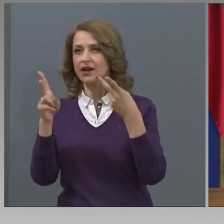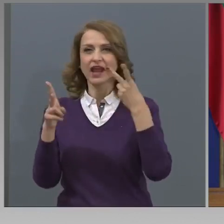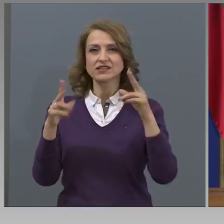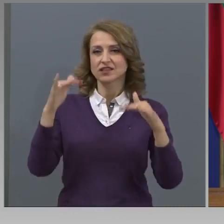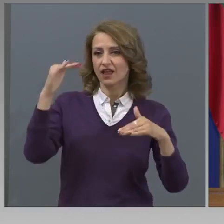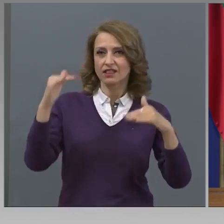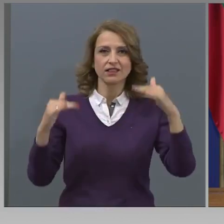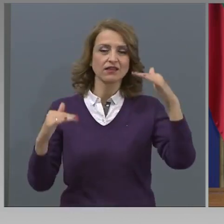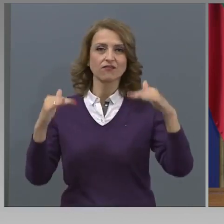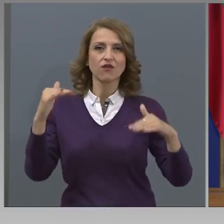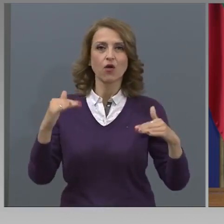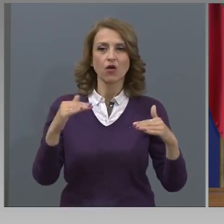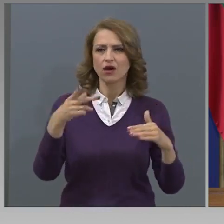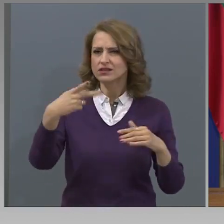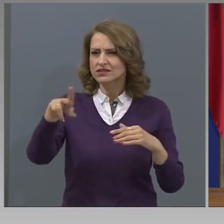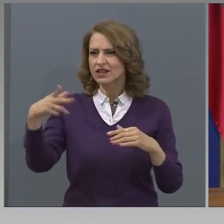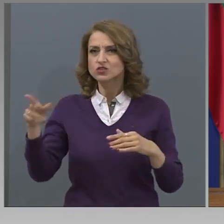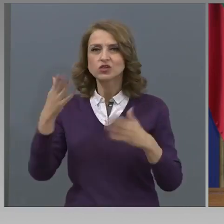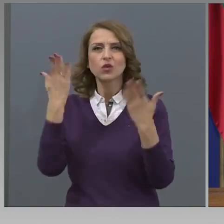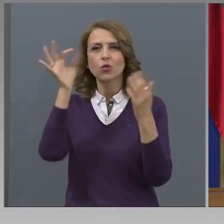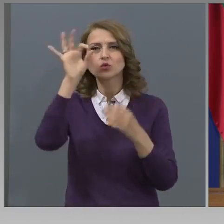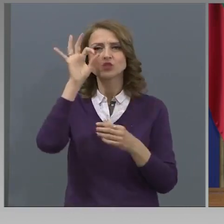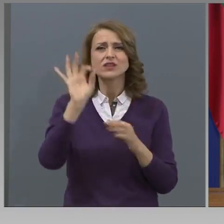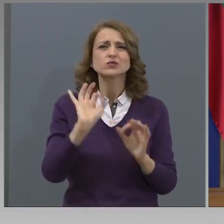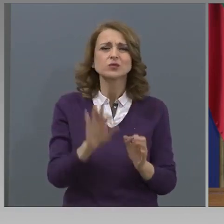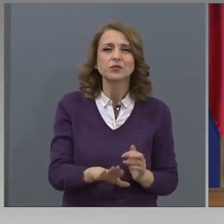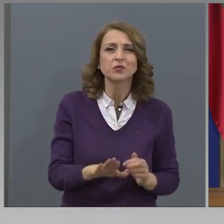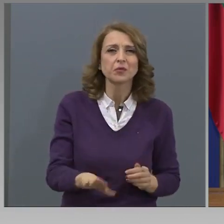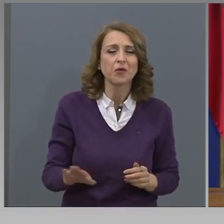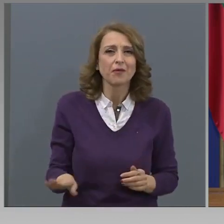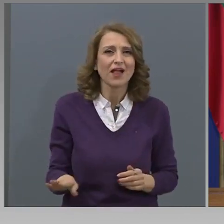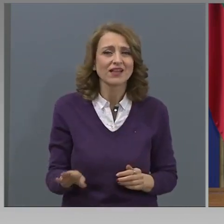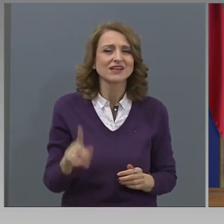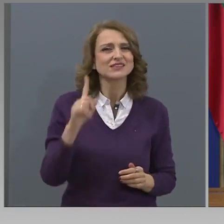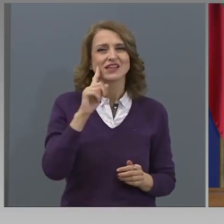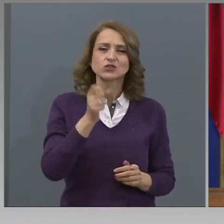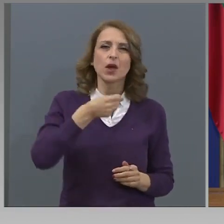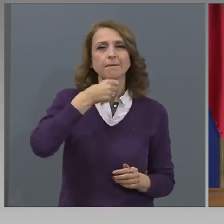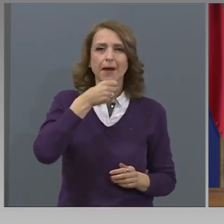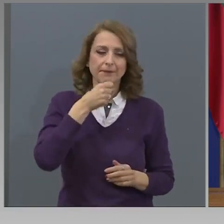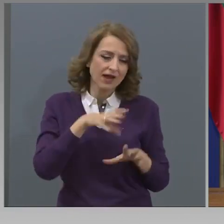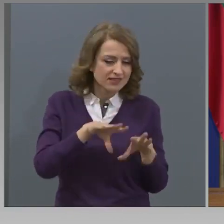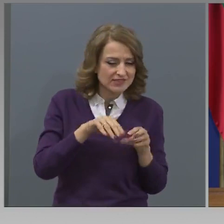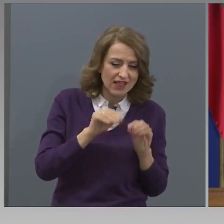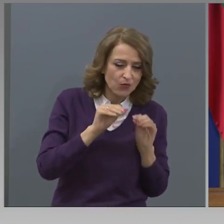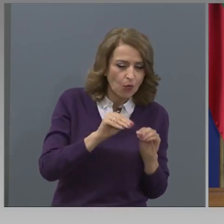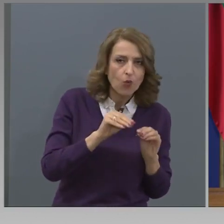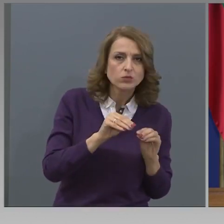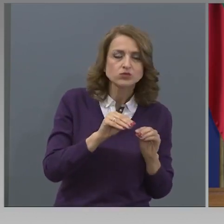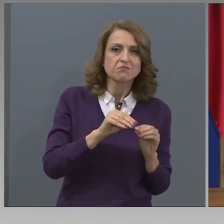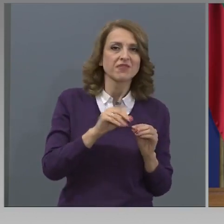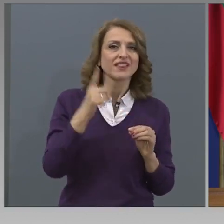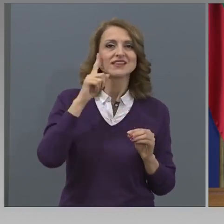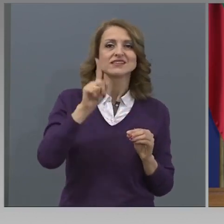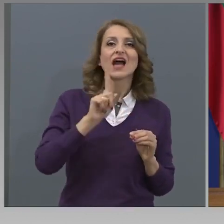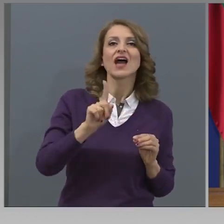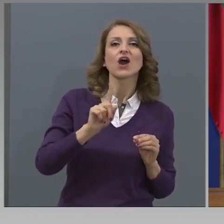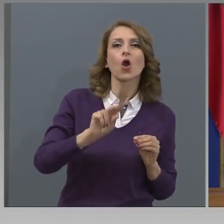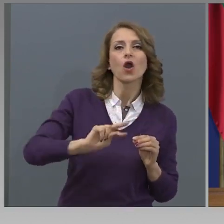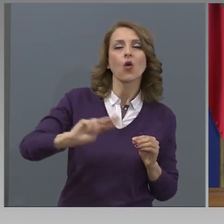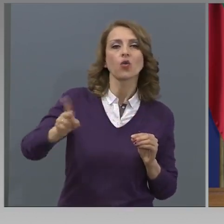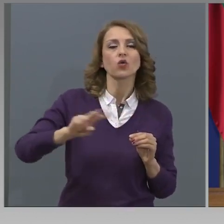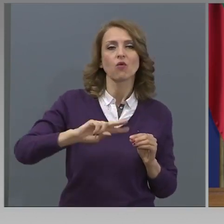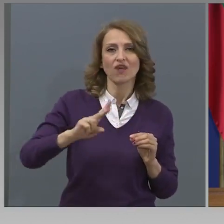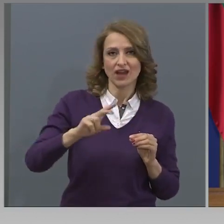подготовката на различните ученици, особено при по-малките, където, знаете, баба учи с зноч и не е ясно кой дава точно отговора на